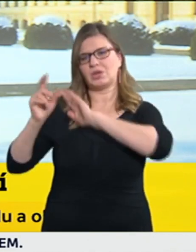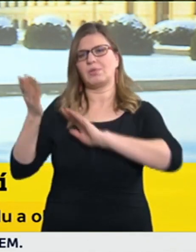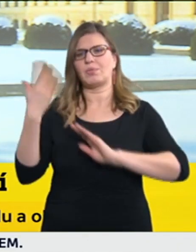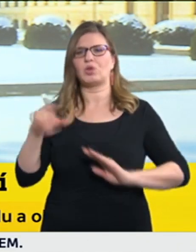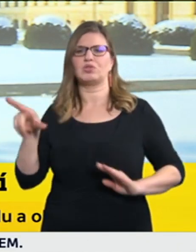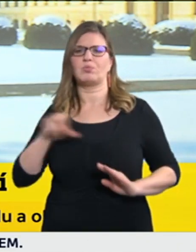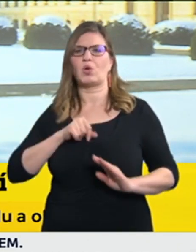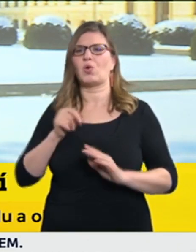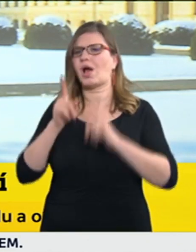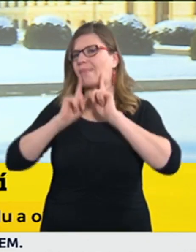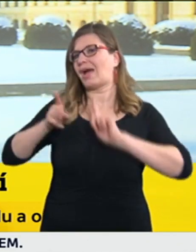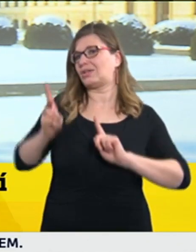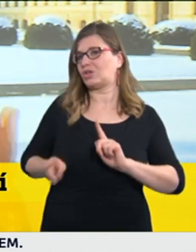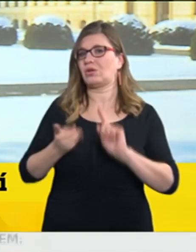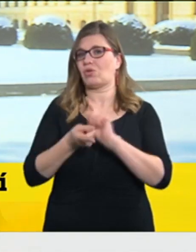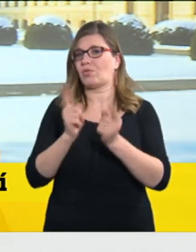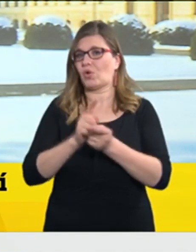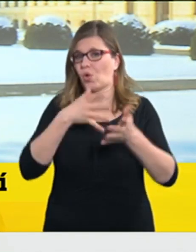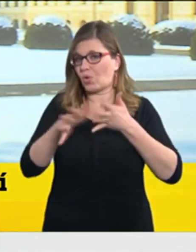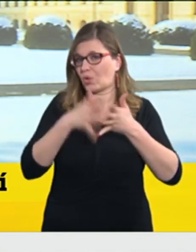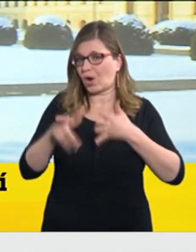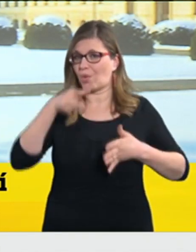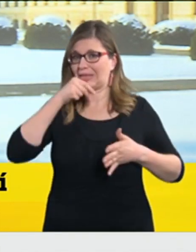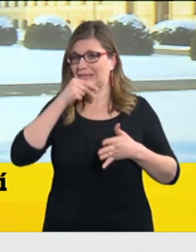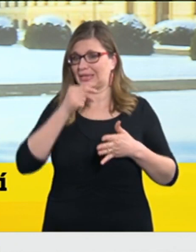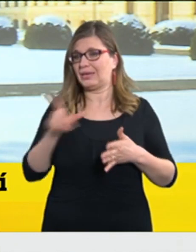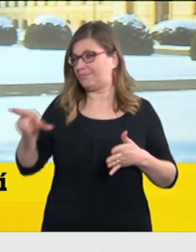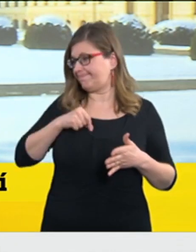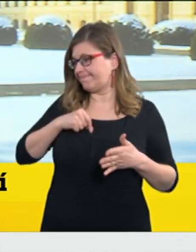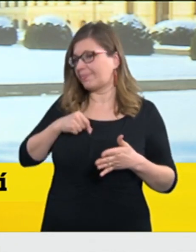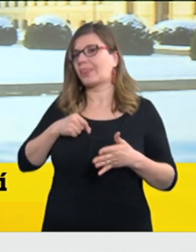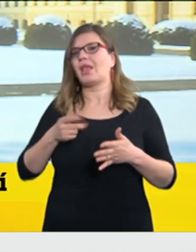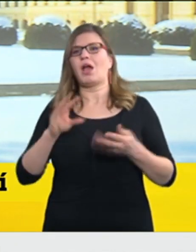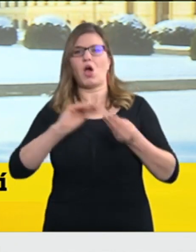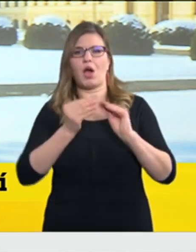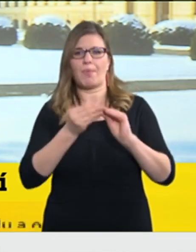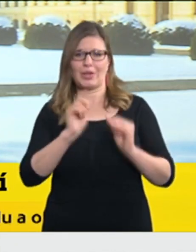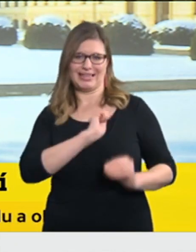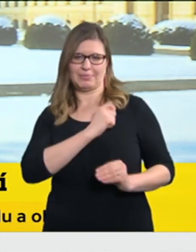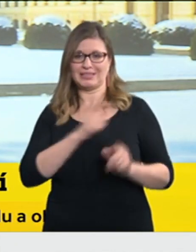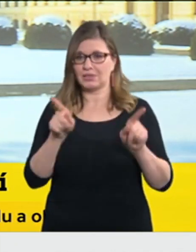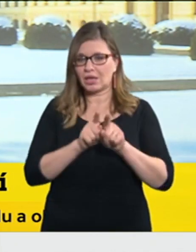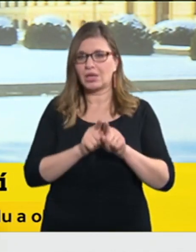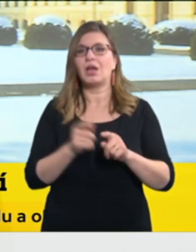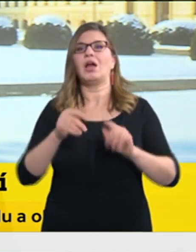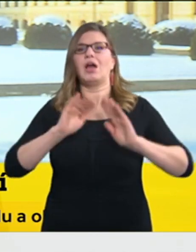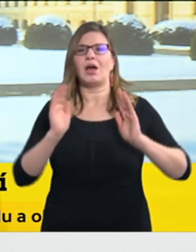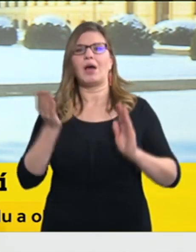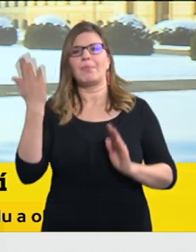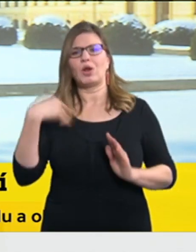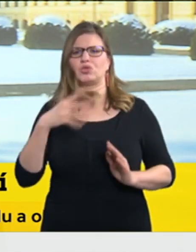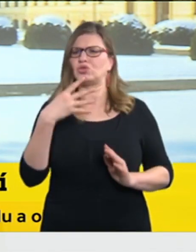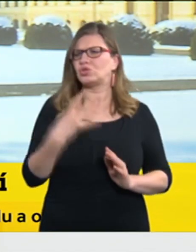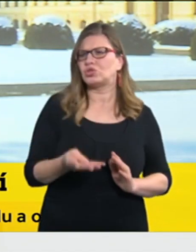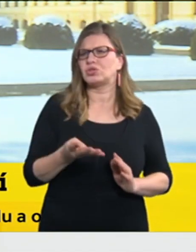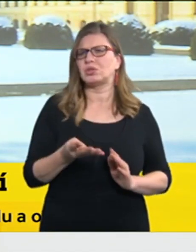Hamáčkem domluvili kontrolní akci, policie a České obchodní inspekce. Zkontrolovalo se přibližně 40, nebo ne přibližně,